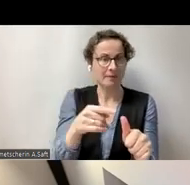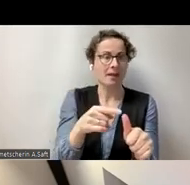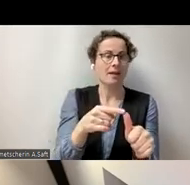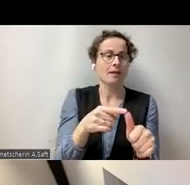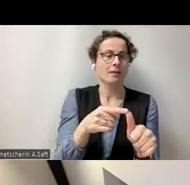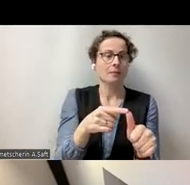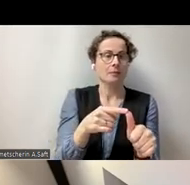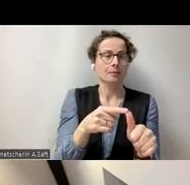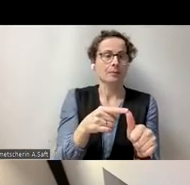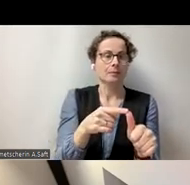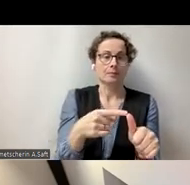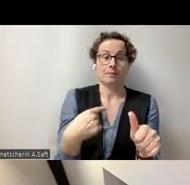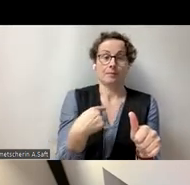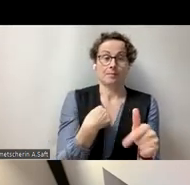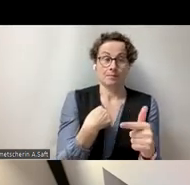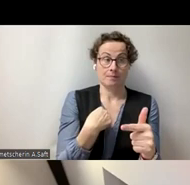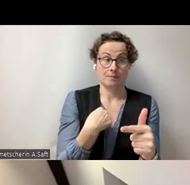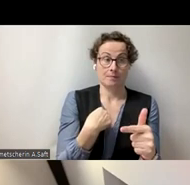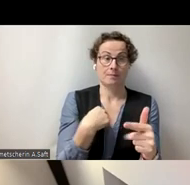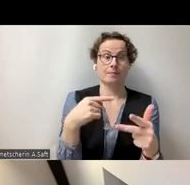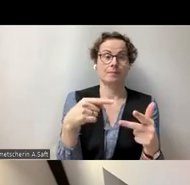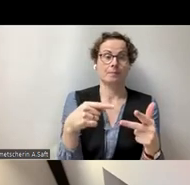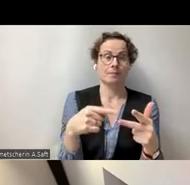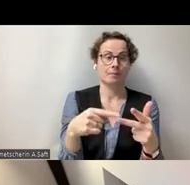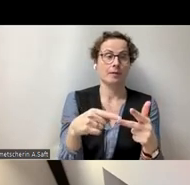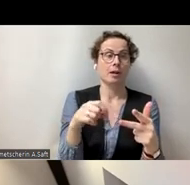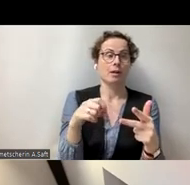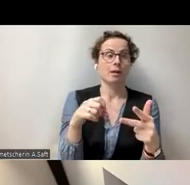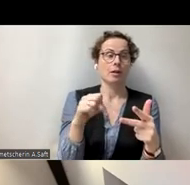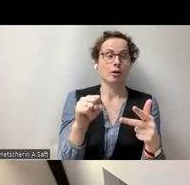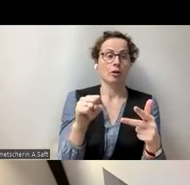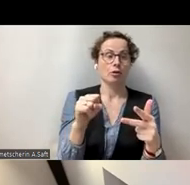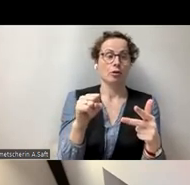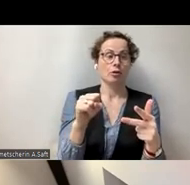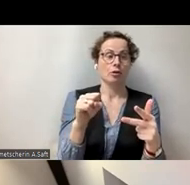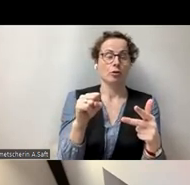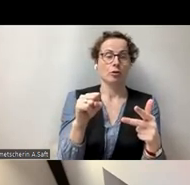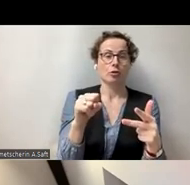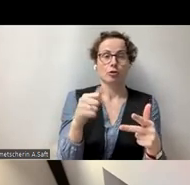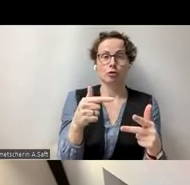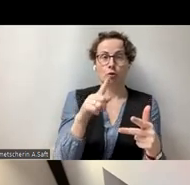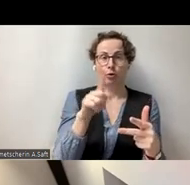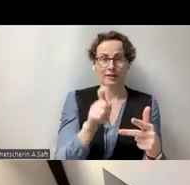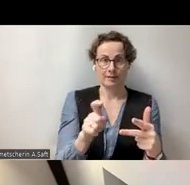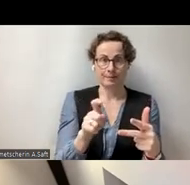meine Person, Yahya Mohammed. Also wir unterstützen dabei, so wie heute,